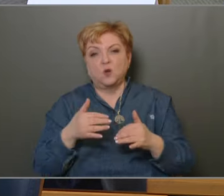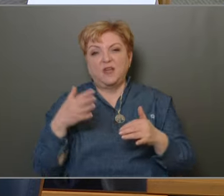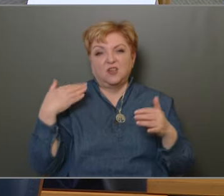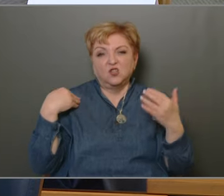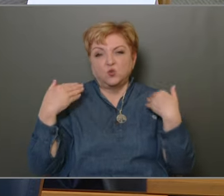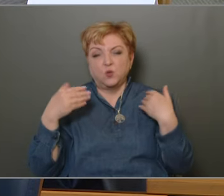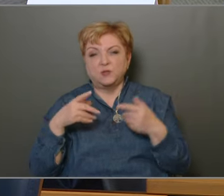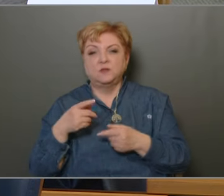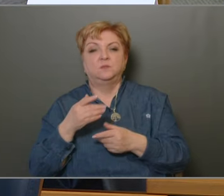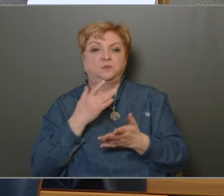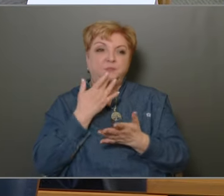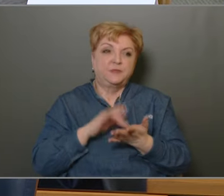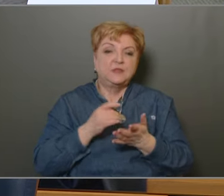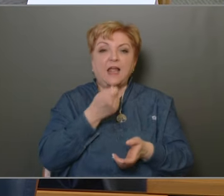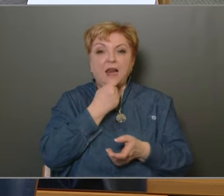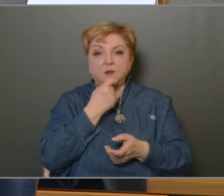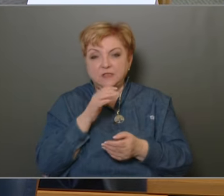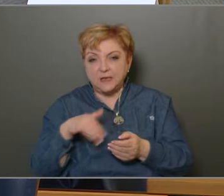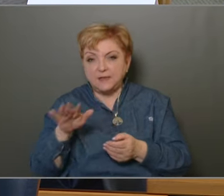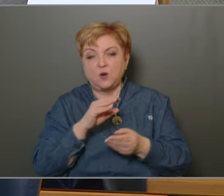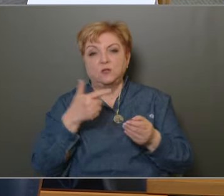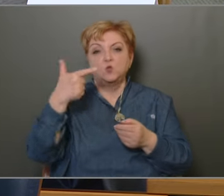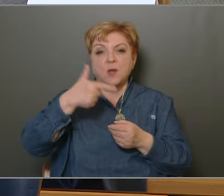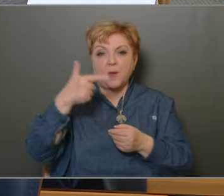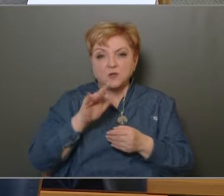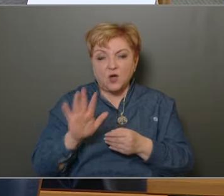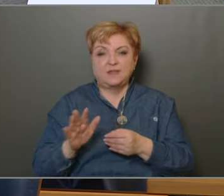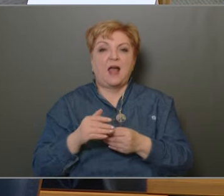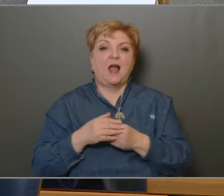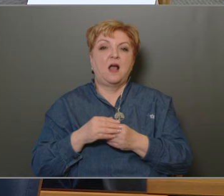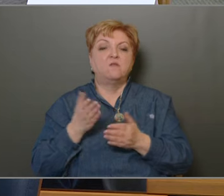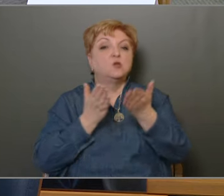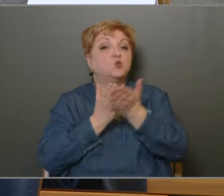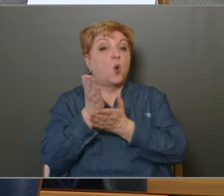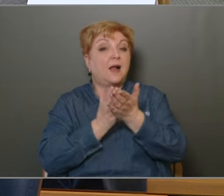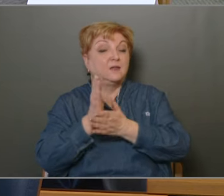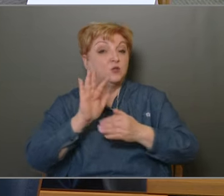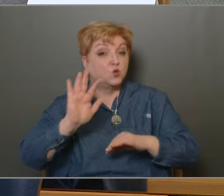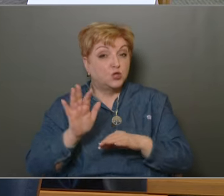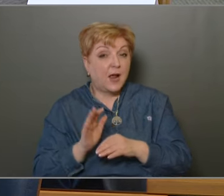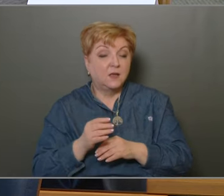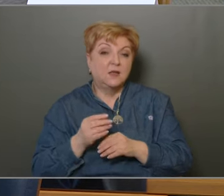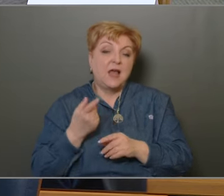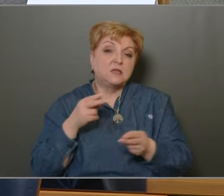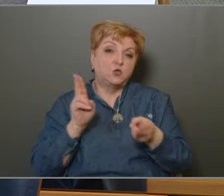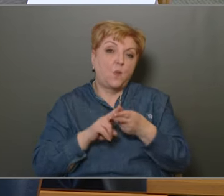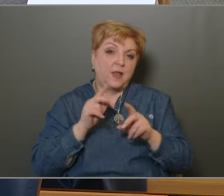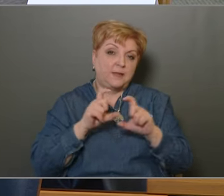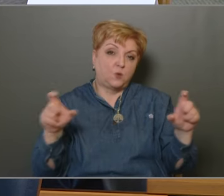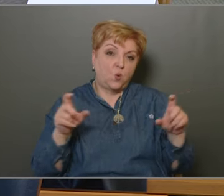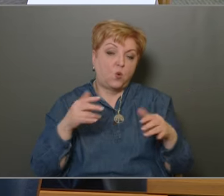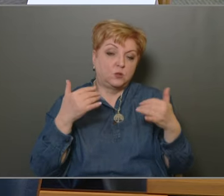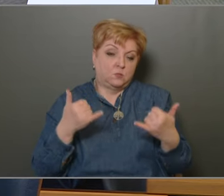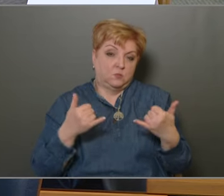tételeket mondjak, mint az élelmiszert területén, vagy az üzemagyagnál, vagy kivált a szolgáltatásoknál, ez jelentős többletet okoz